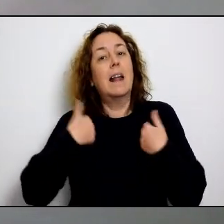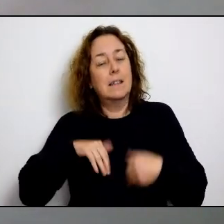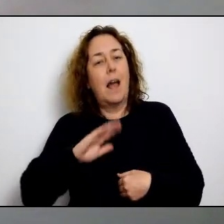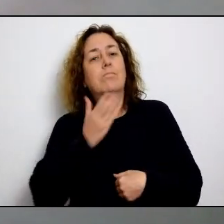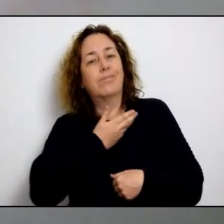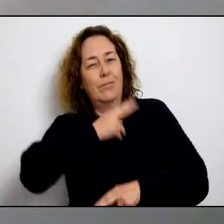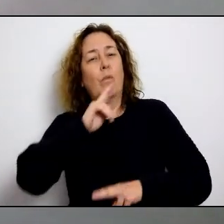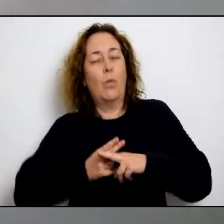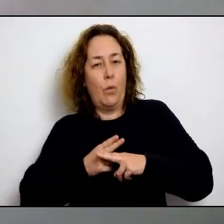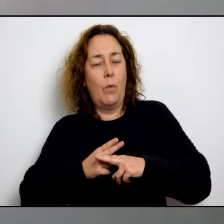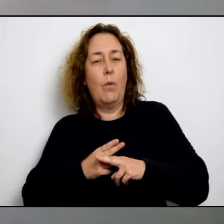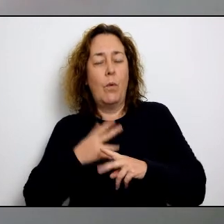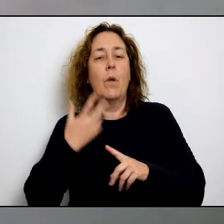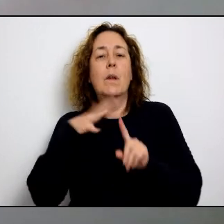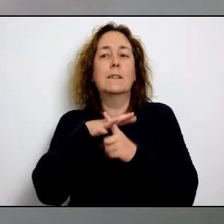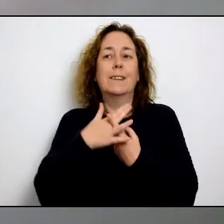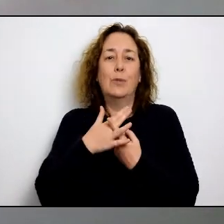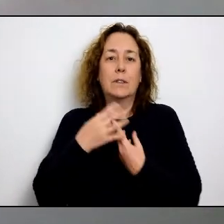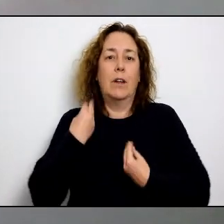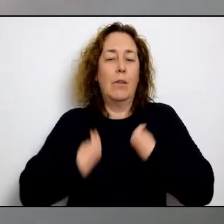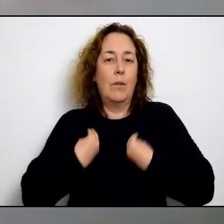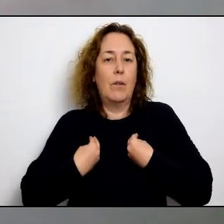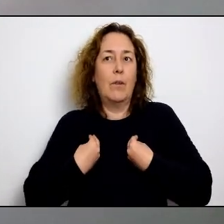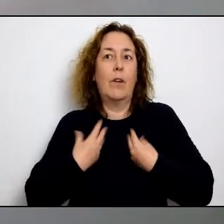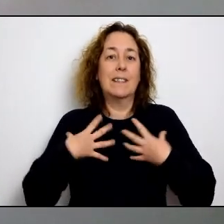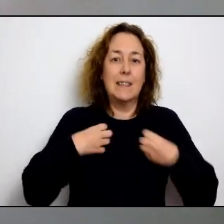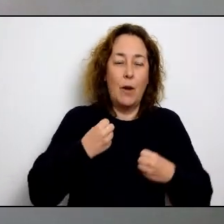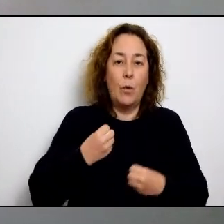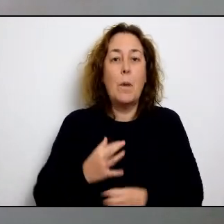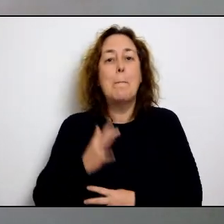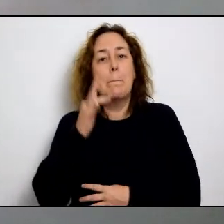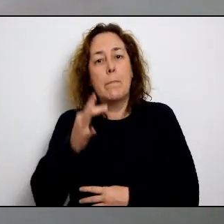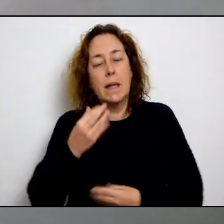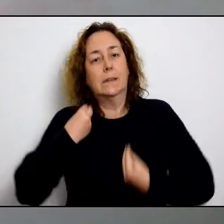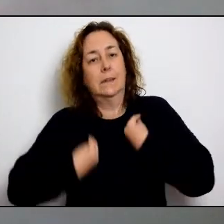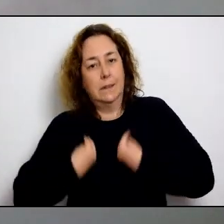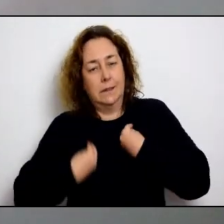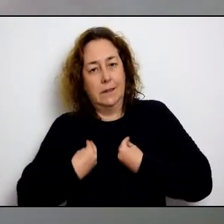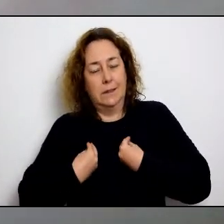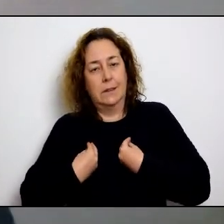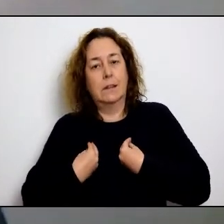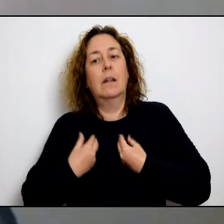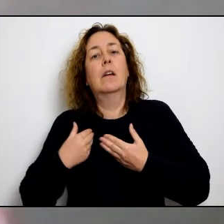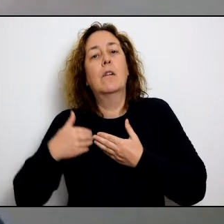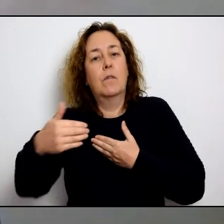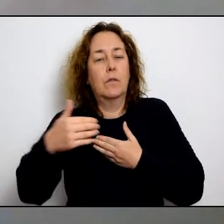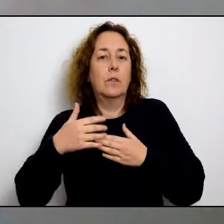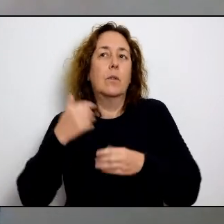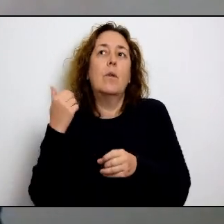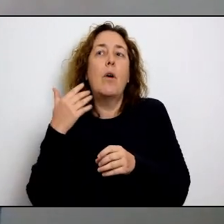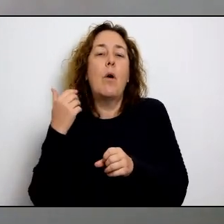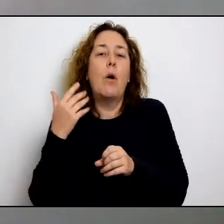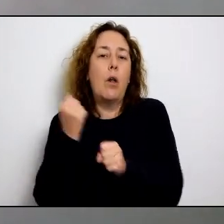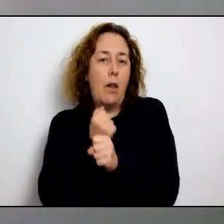gran incertesa en els nostres ciutadans a les nostres ciutadanes que en aquests moments ja estan patint la duresa del que suposa tenir una situació incerta